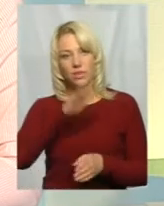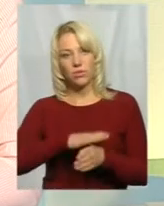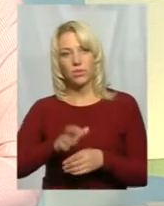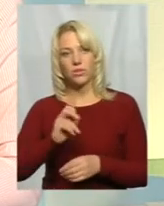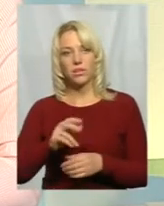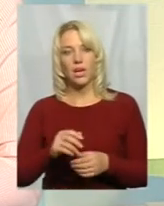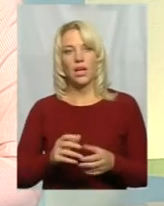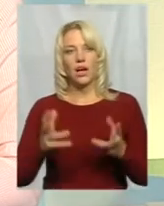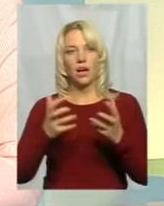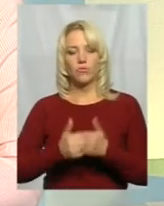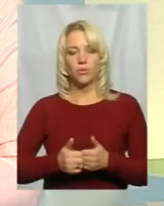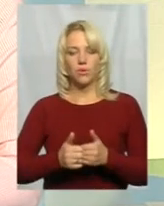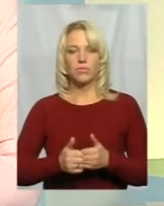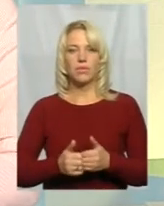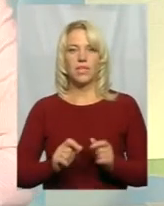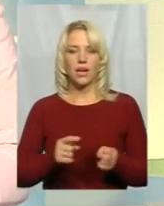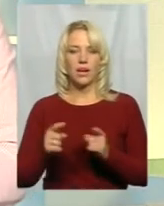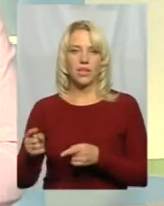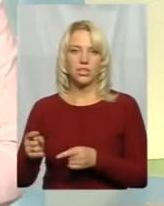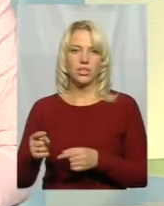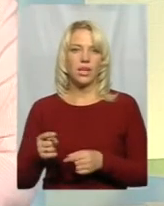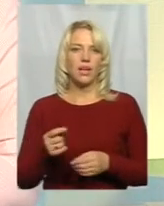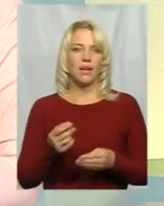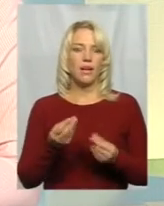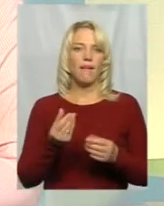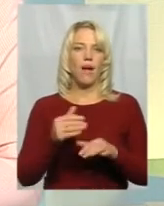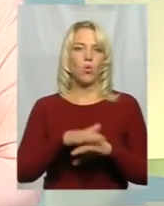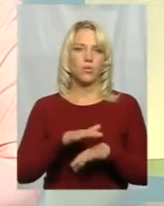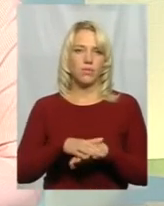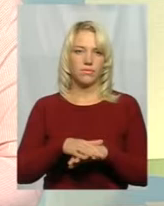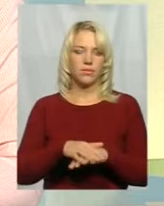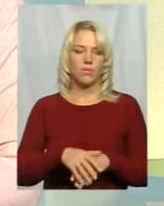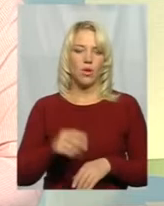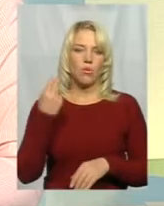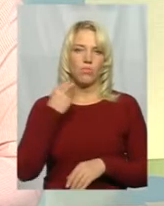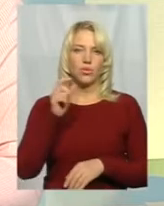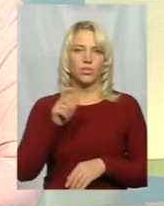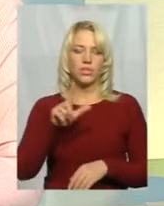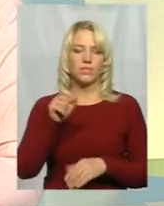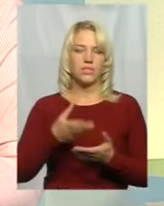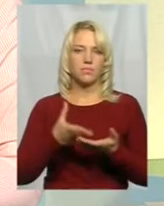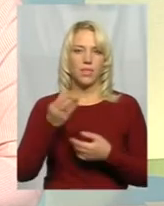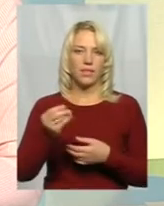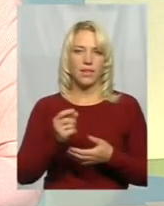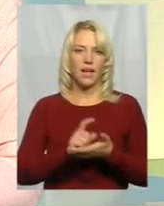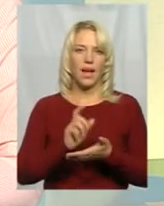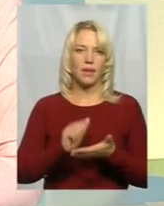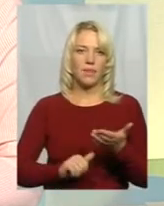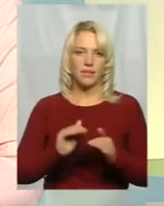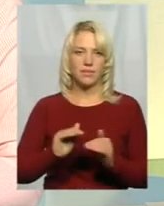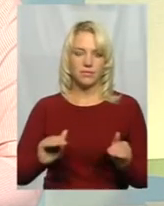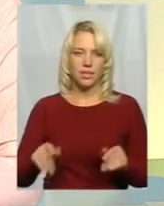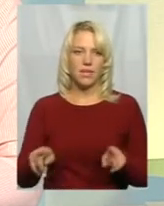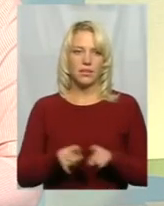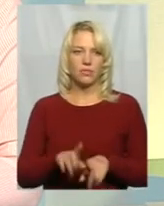як автоматизований арешт рахунків боржників зі сплати аліментів. Були також